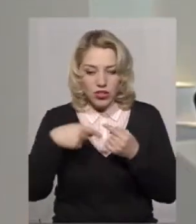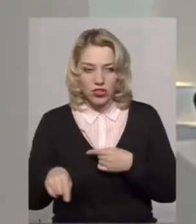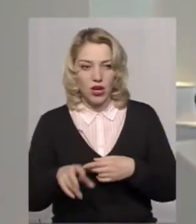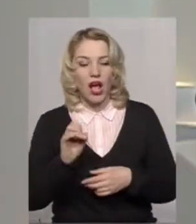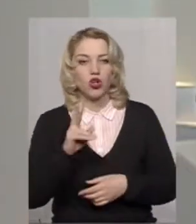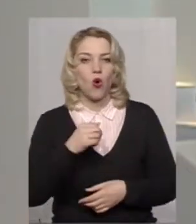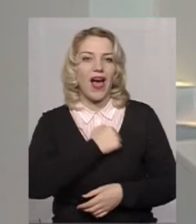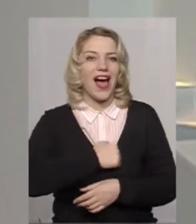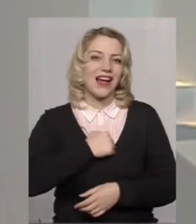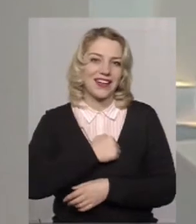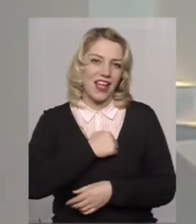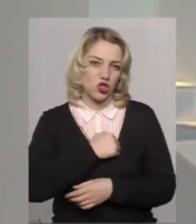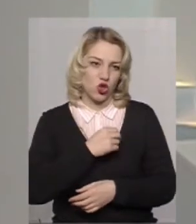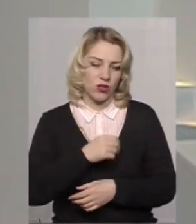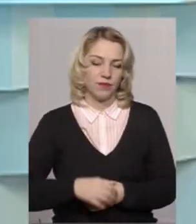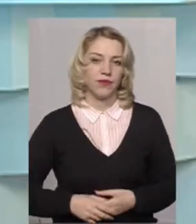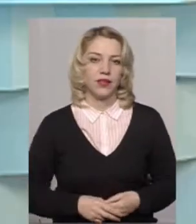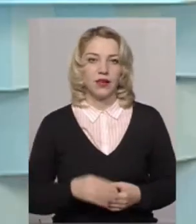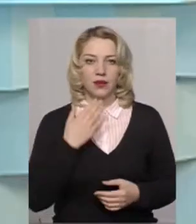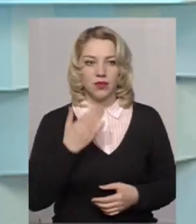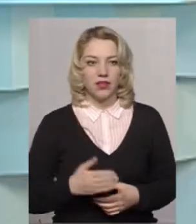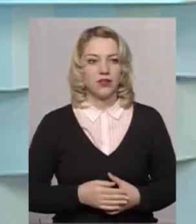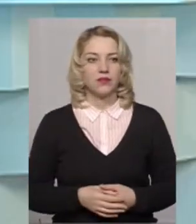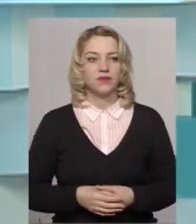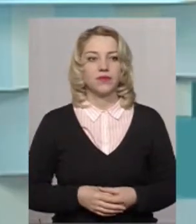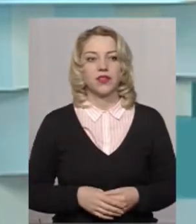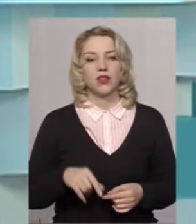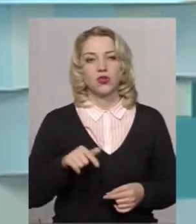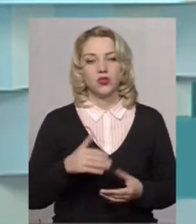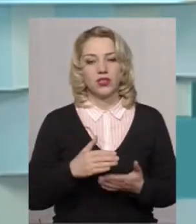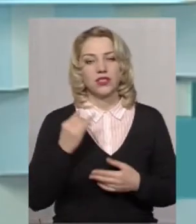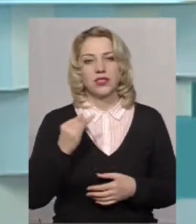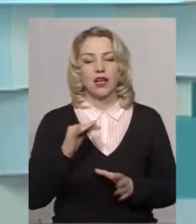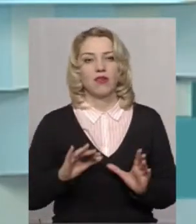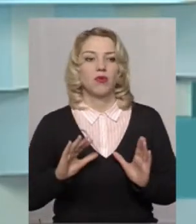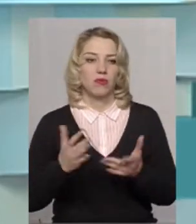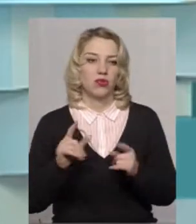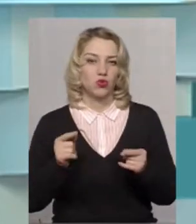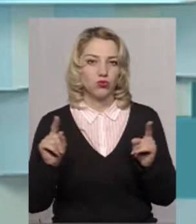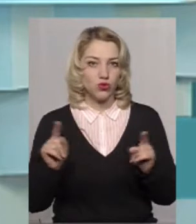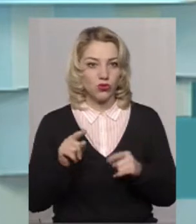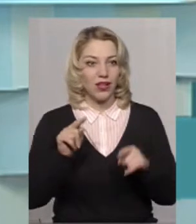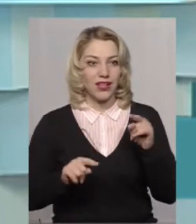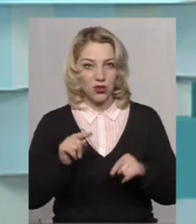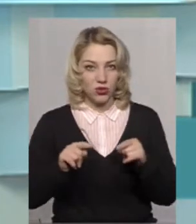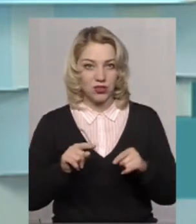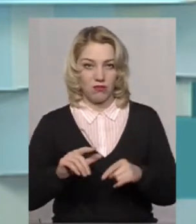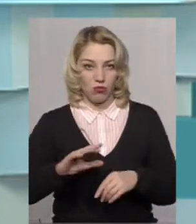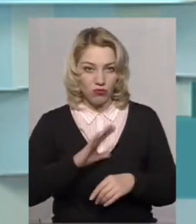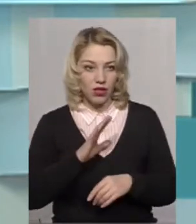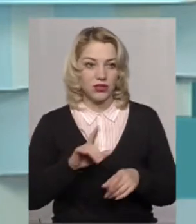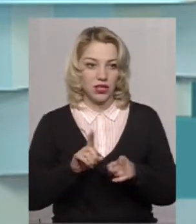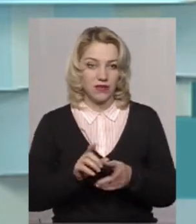агресором стає? Тут дуже цікавий момент є, тому що іноді бувають